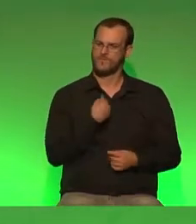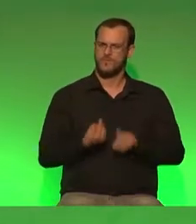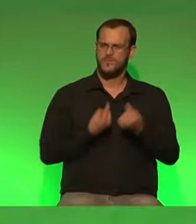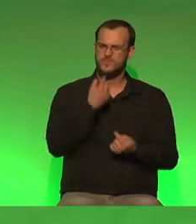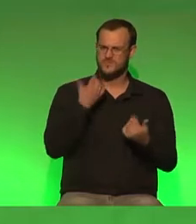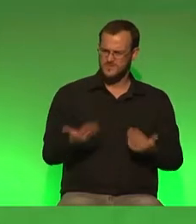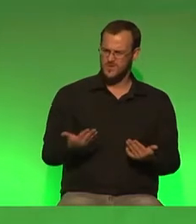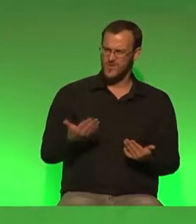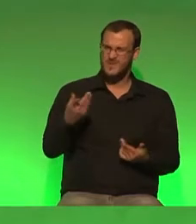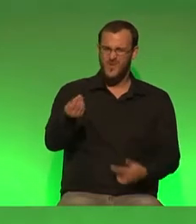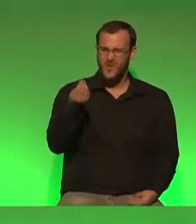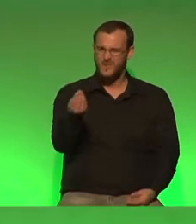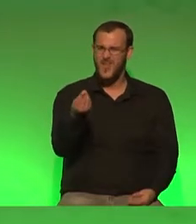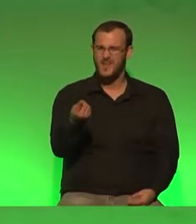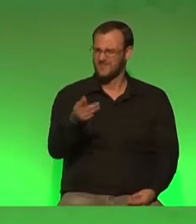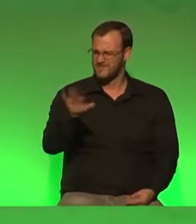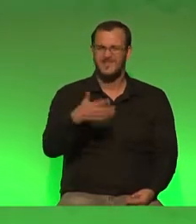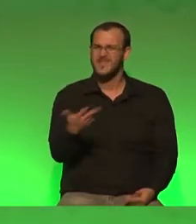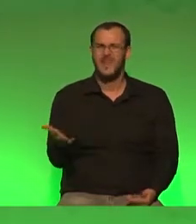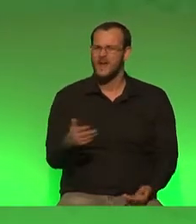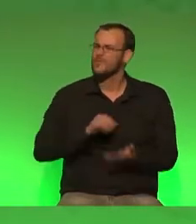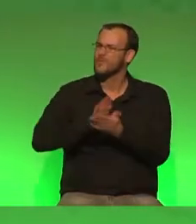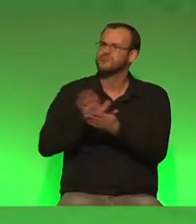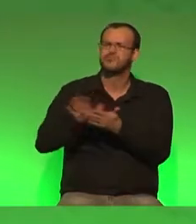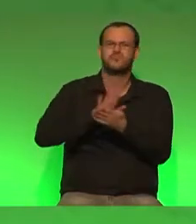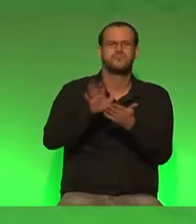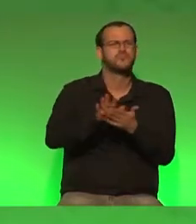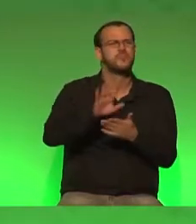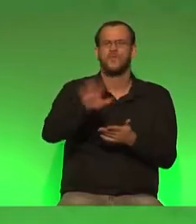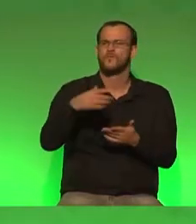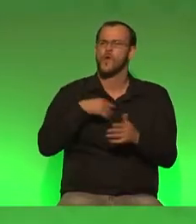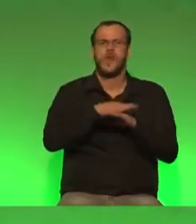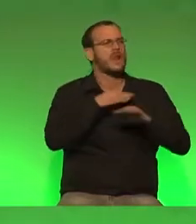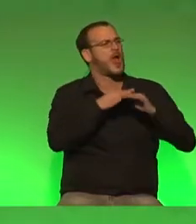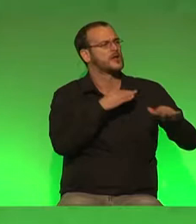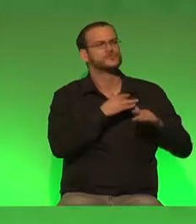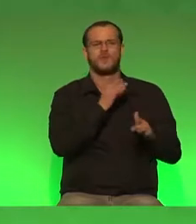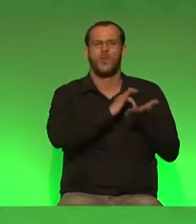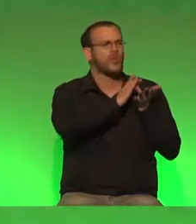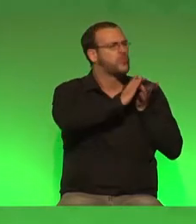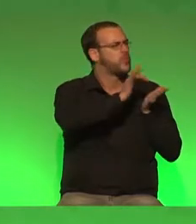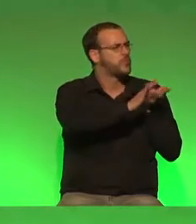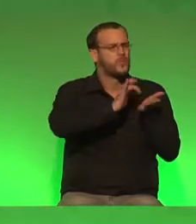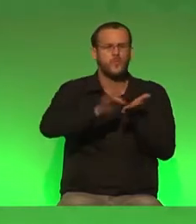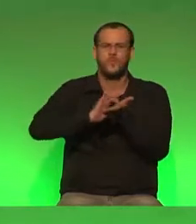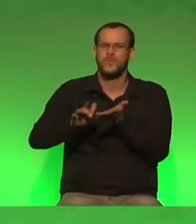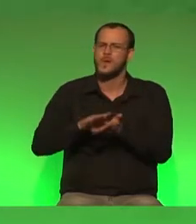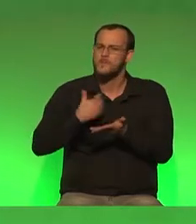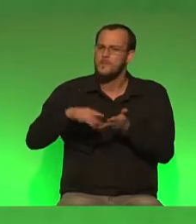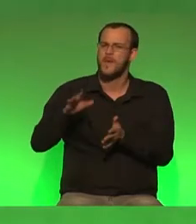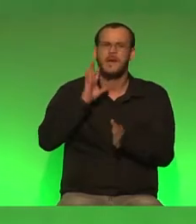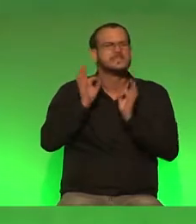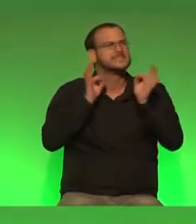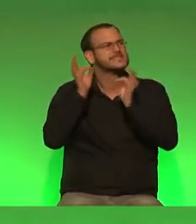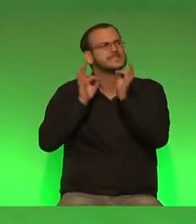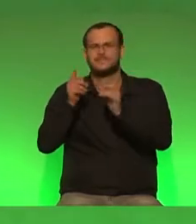dazu, dieses Geld darf nicht länger dafür ausgegeben werden, dass unsere Landschaften leer werden. Es muss wieder summen und sirren.